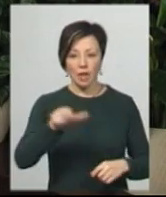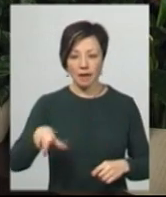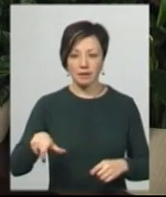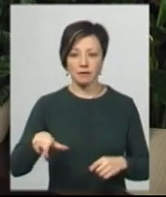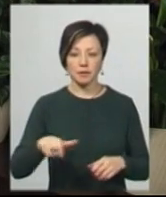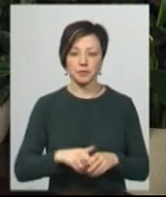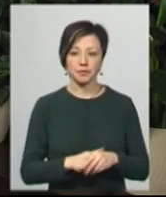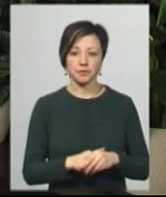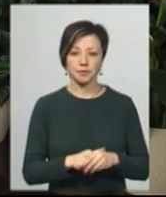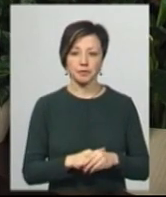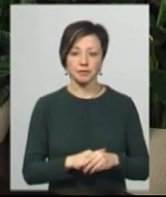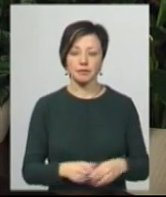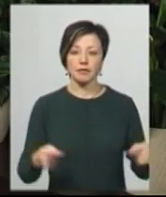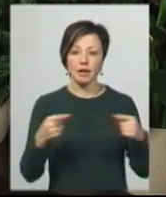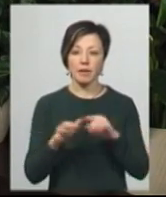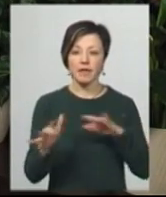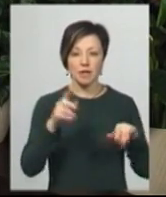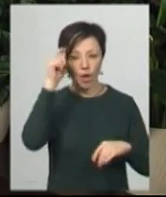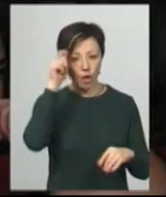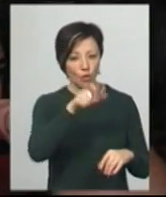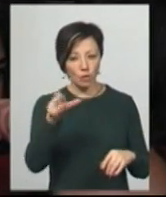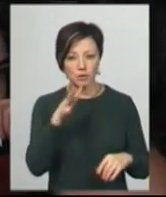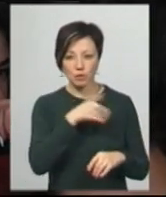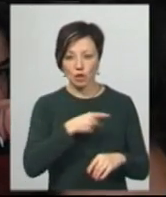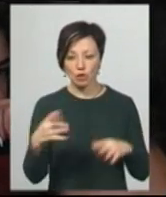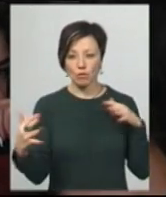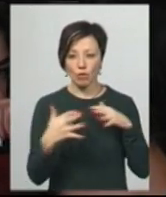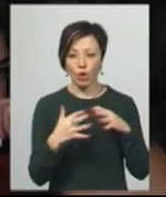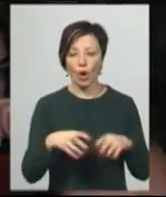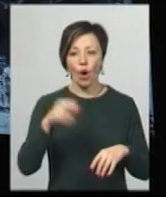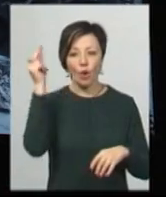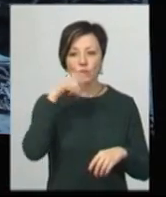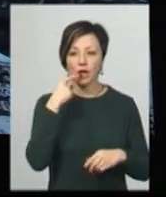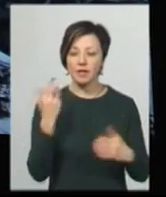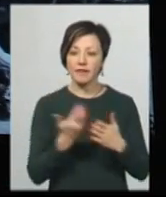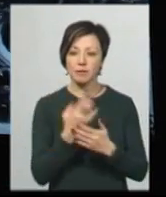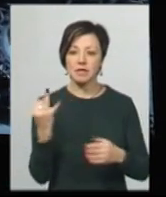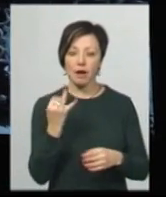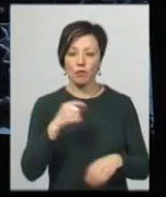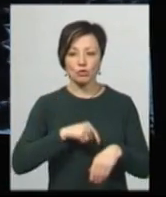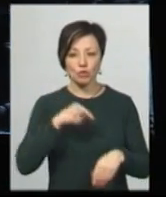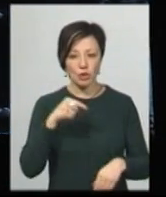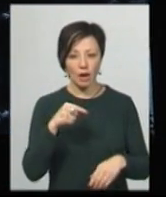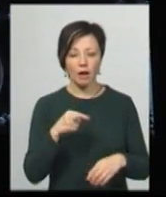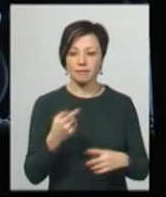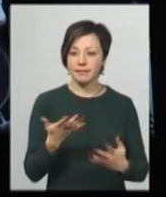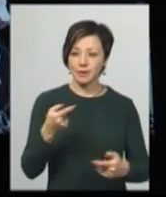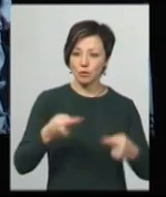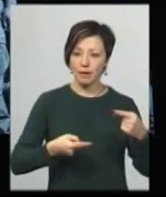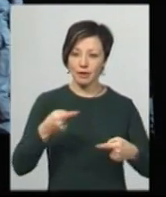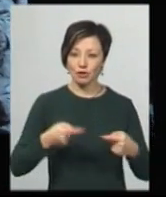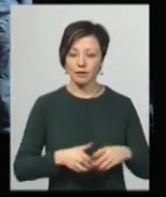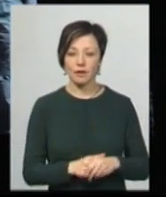певні дії хлопців під час бою. Учні кажуть, фільм цікавий, почуття від перегляду стрічки суперечливі.